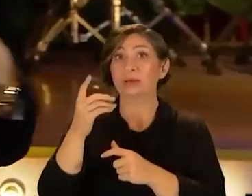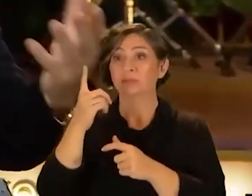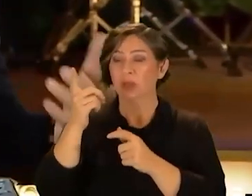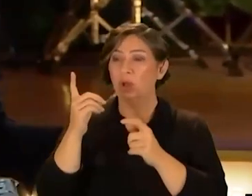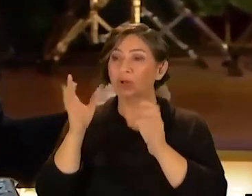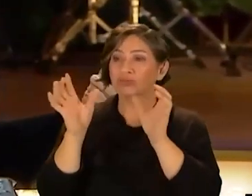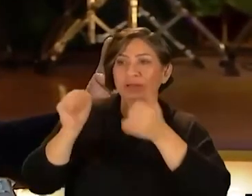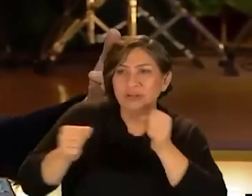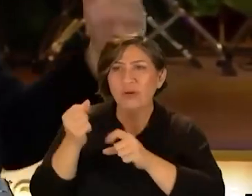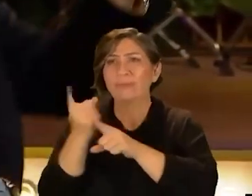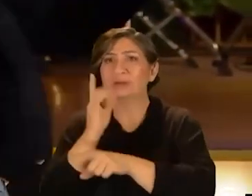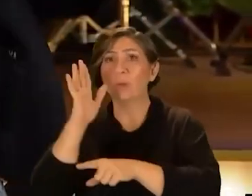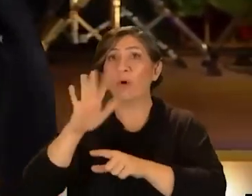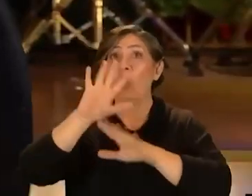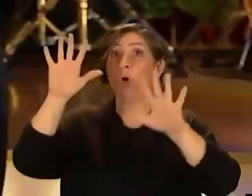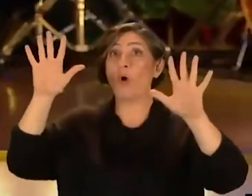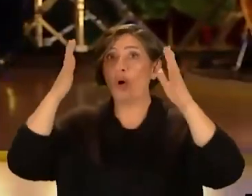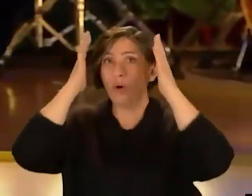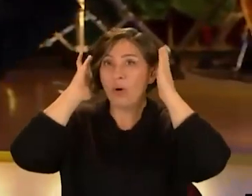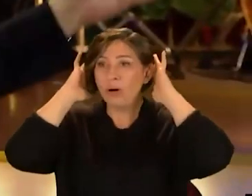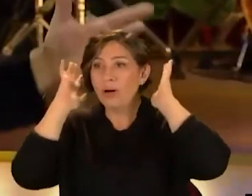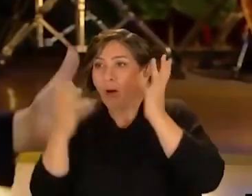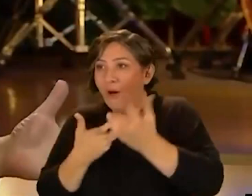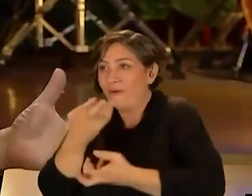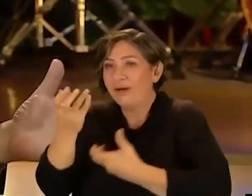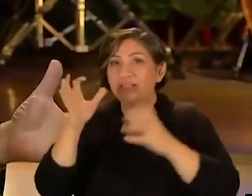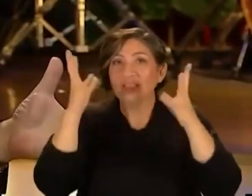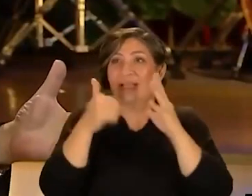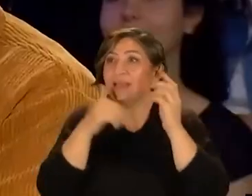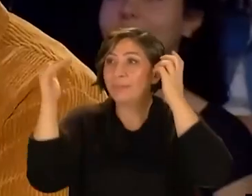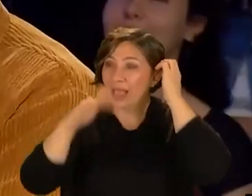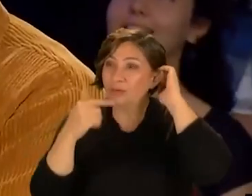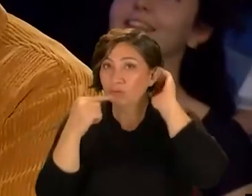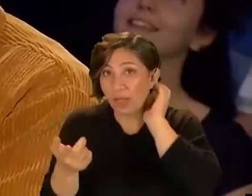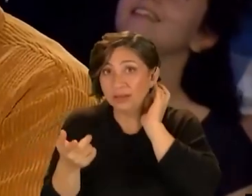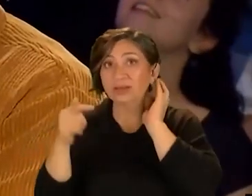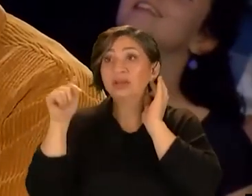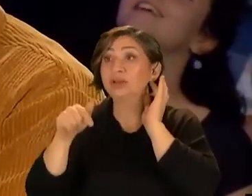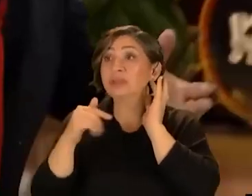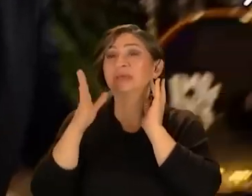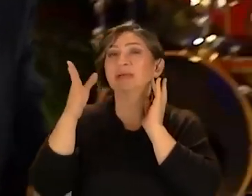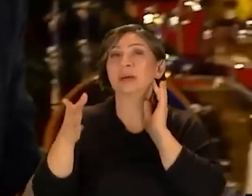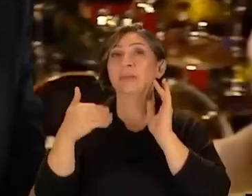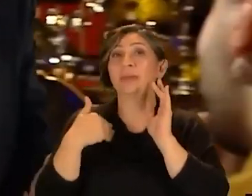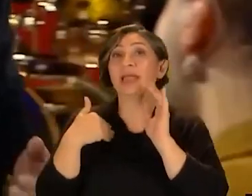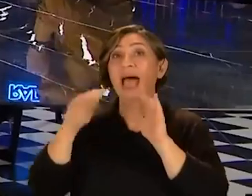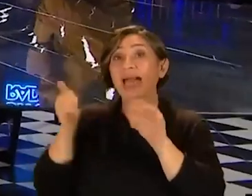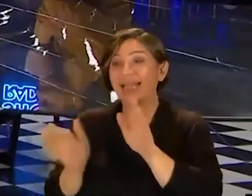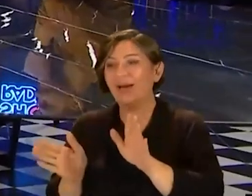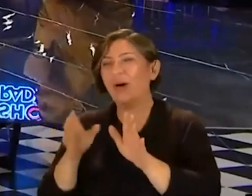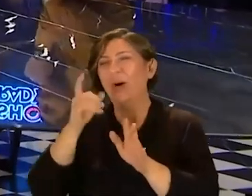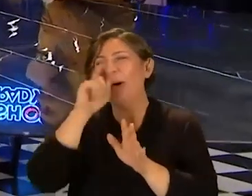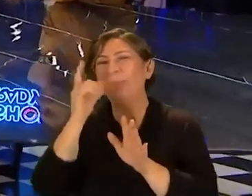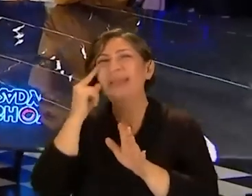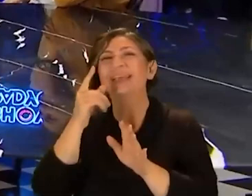gittiğimde bir kulübe mulübe falan gittiğimde Ooo buraları şimdi azdıracak çılgın adam geldi diyorlardı Şimdi gittiğimde beni arkadan